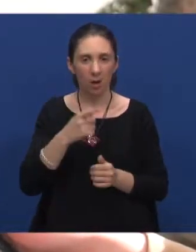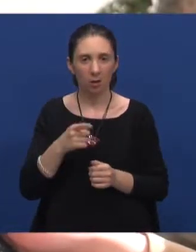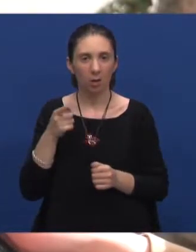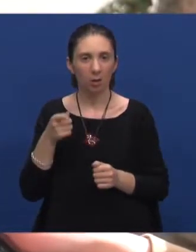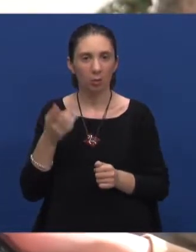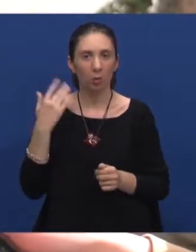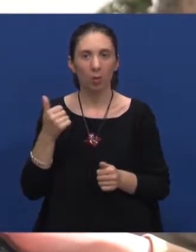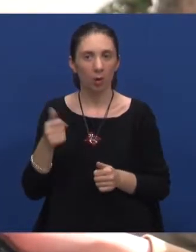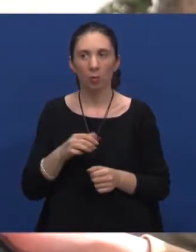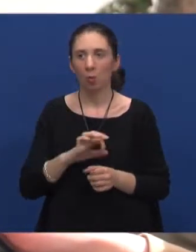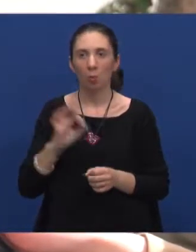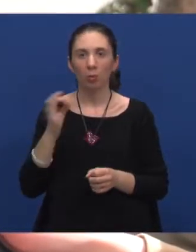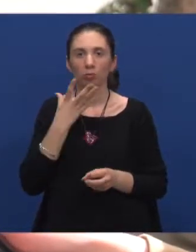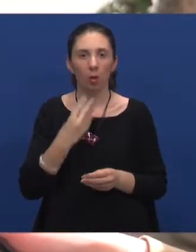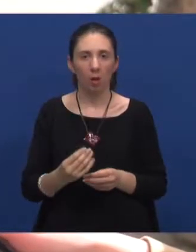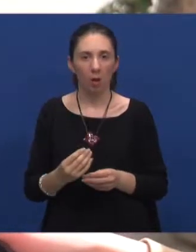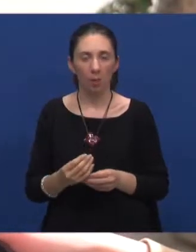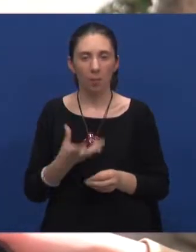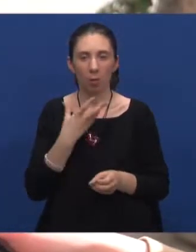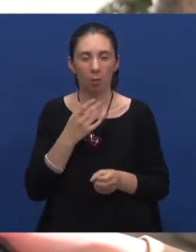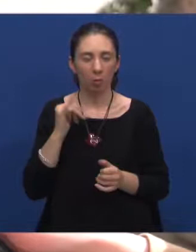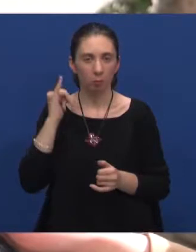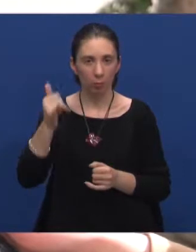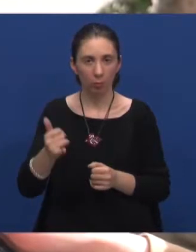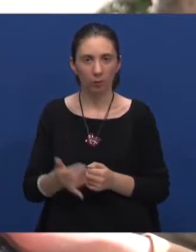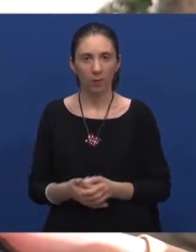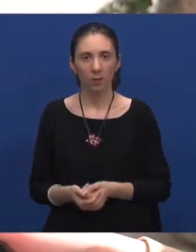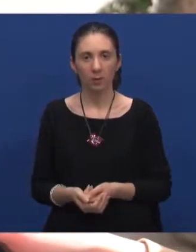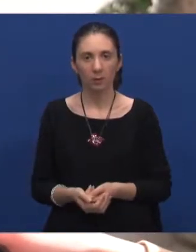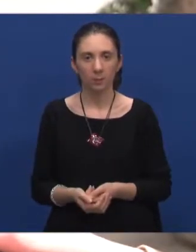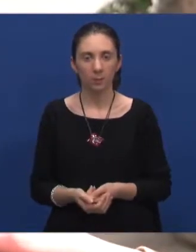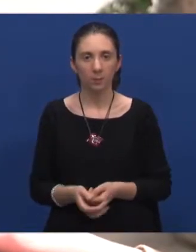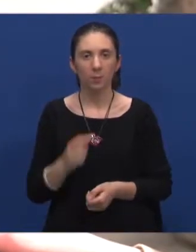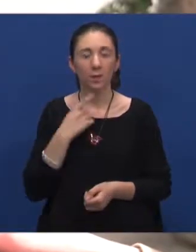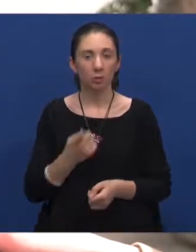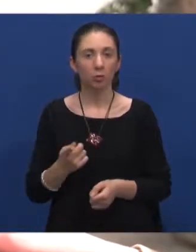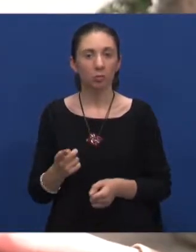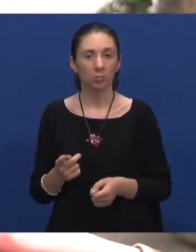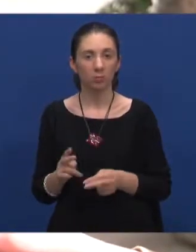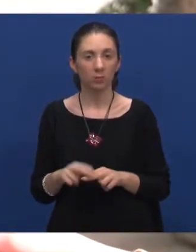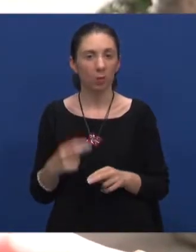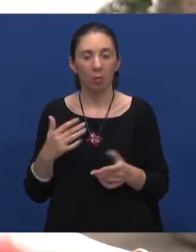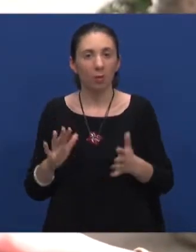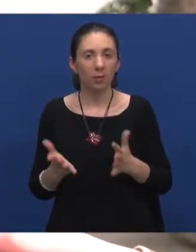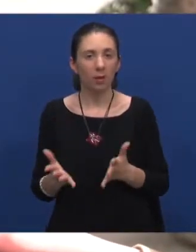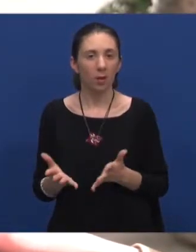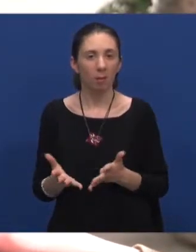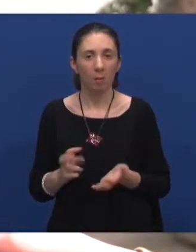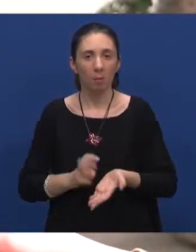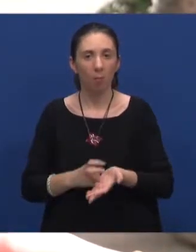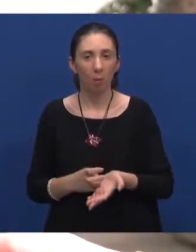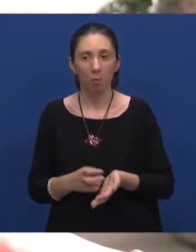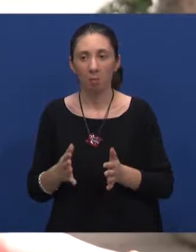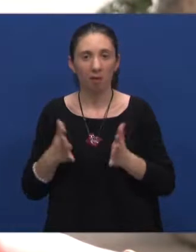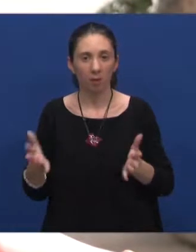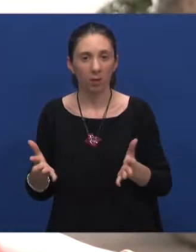je isto bilo jedno odlično i lijepo, predivno putovanje i, kažem, zbilja ovoga, nemam problema